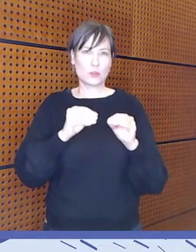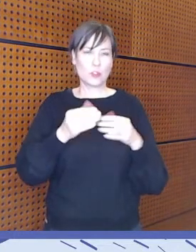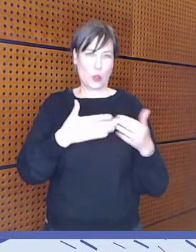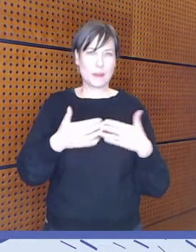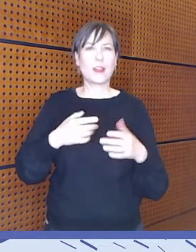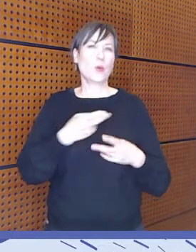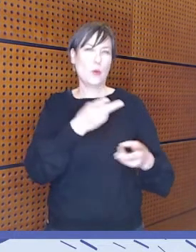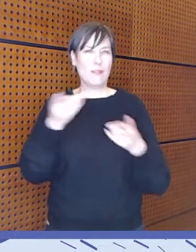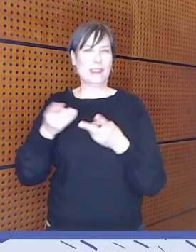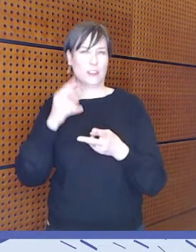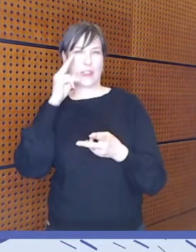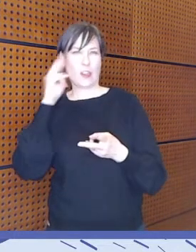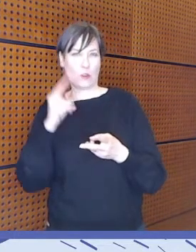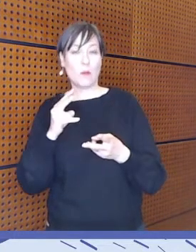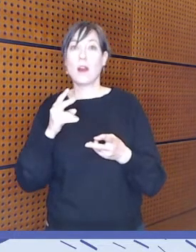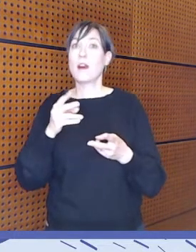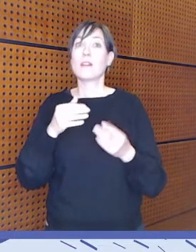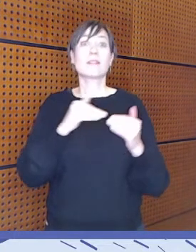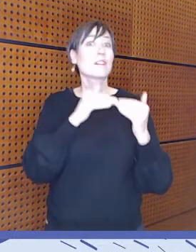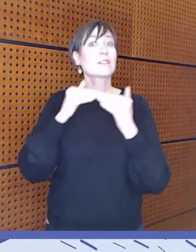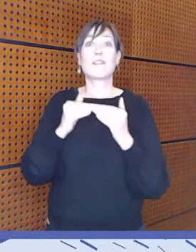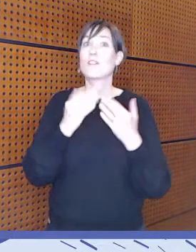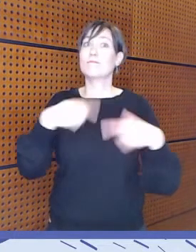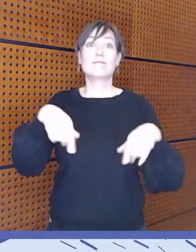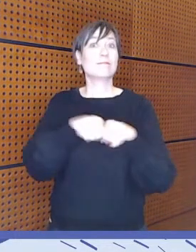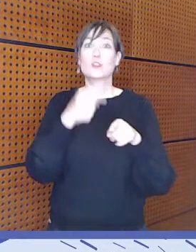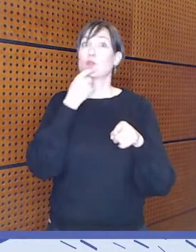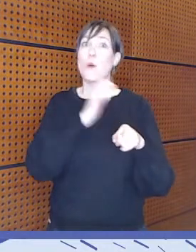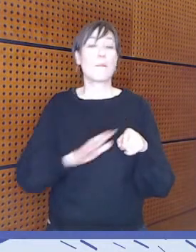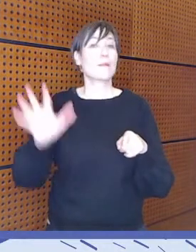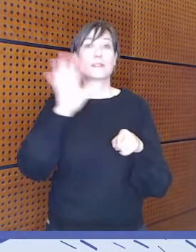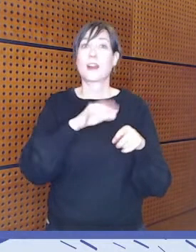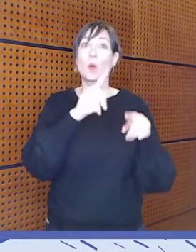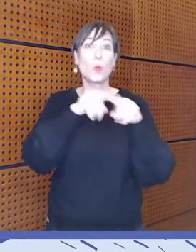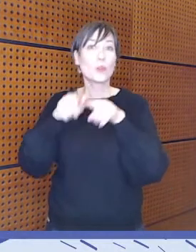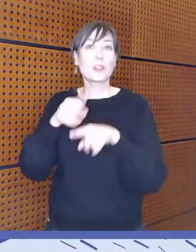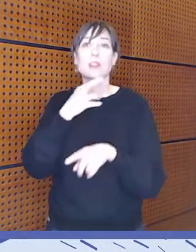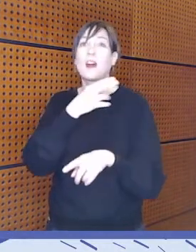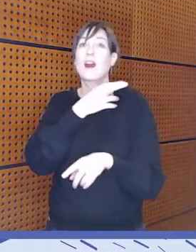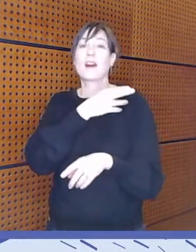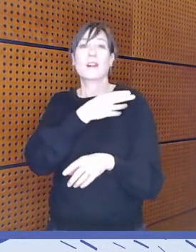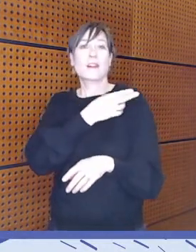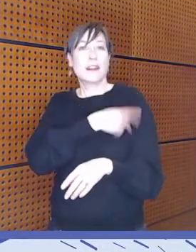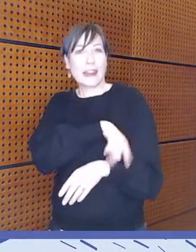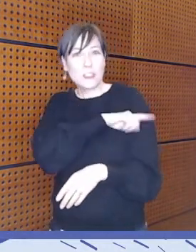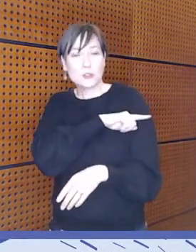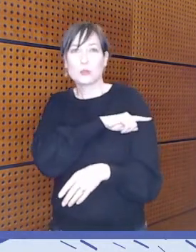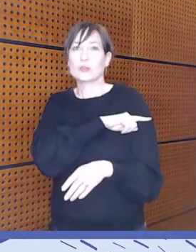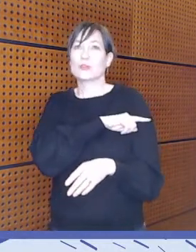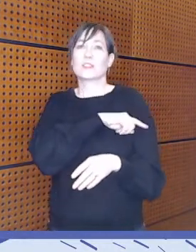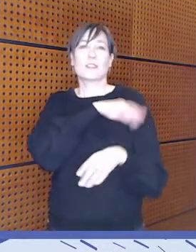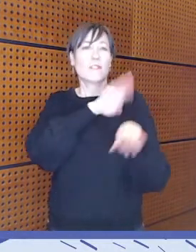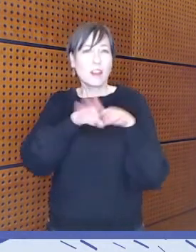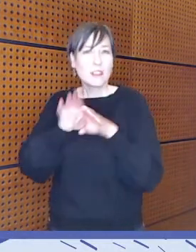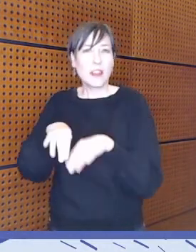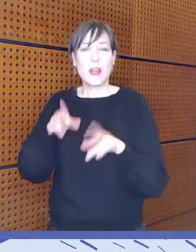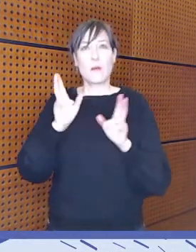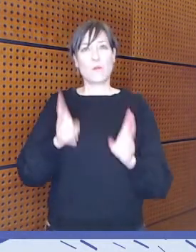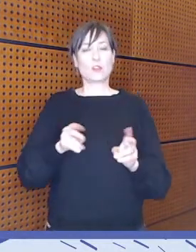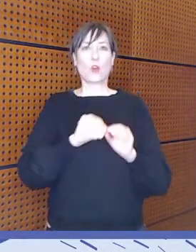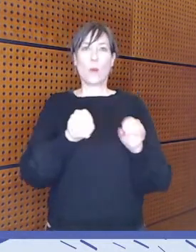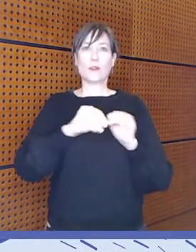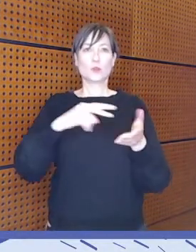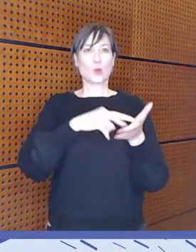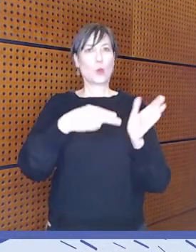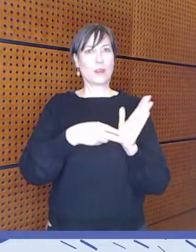ei toteudu tasa-alveluisesti kaikkialla Suomessa. Kuntien resurssit ovat hyvin erilaisia ja esimerkiksi paikallisissa opetussuunnitelmissa